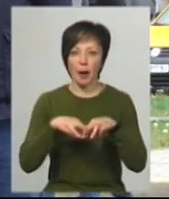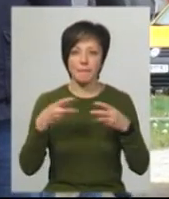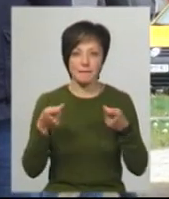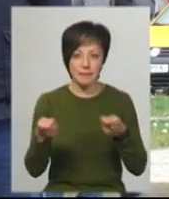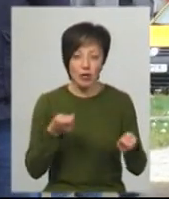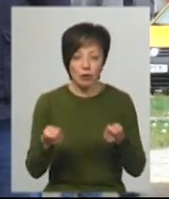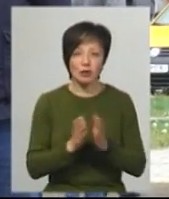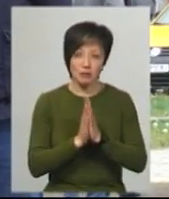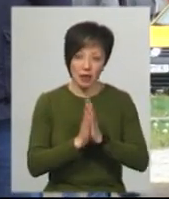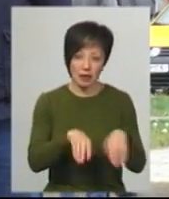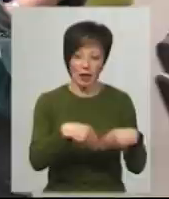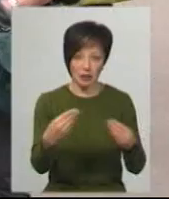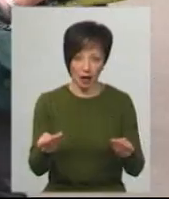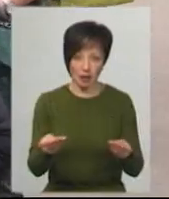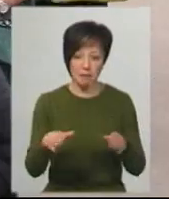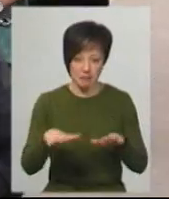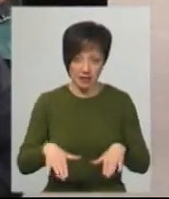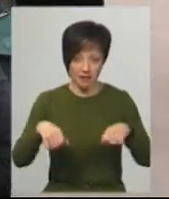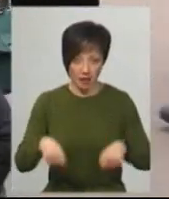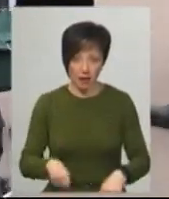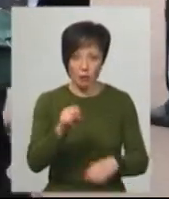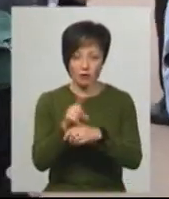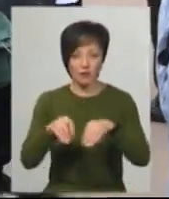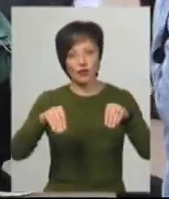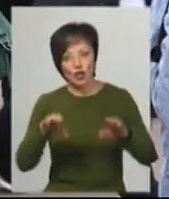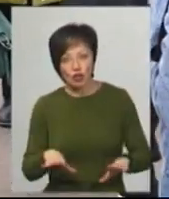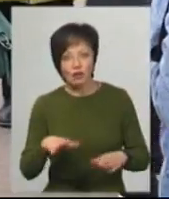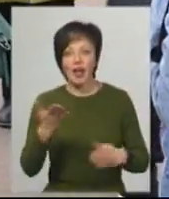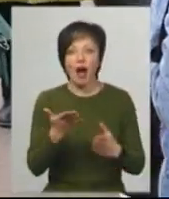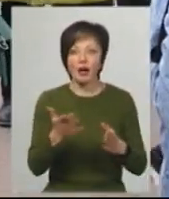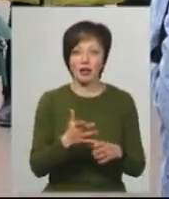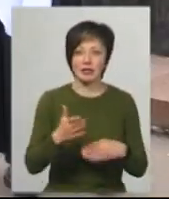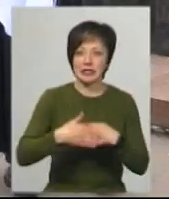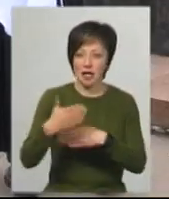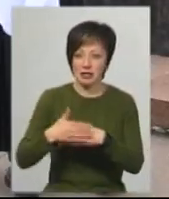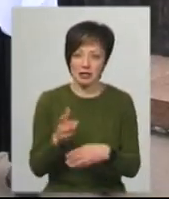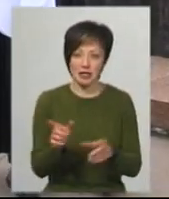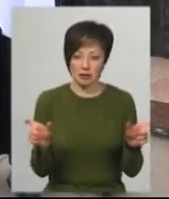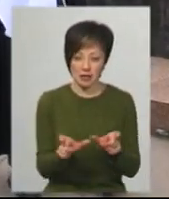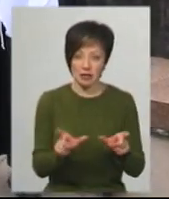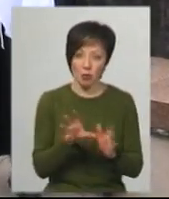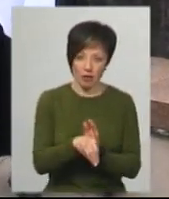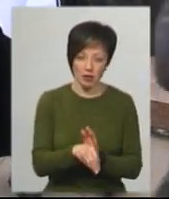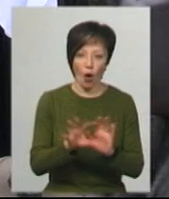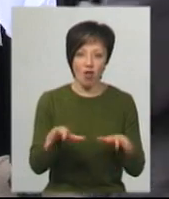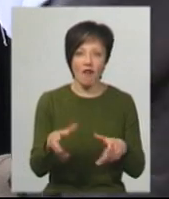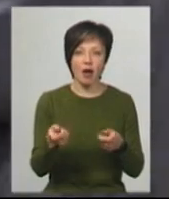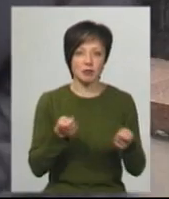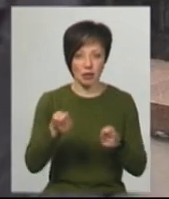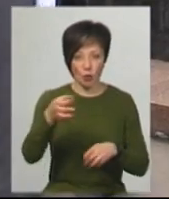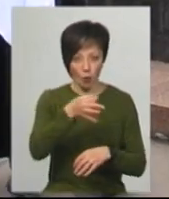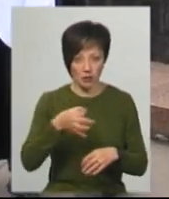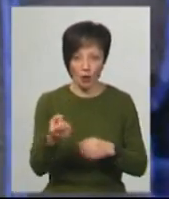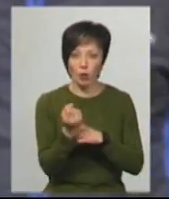проханням надати органам місцевого самоврядування повноваження вирішувати, які санкції запроваджувати. Голова облдержадміністрації Дмитро Габінет сказав, 11